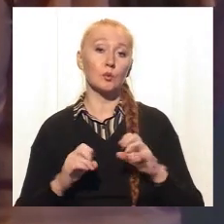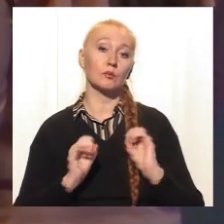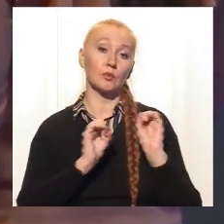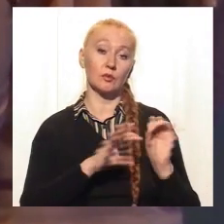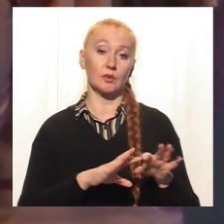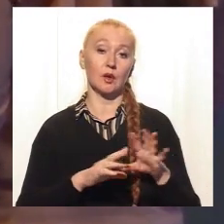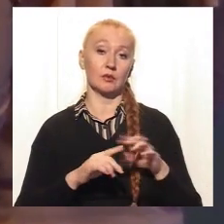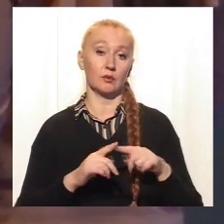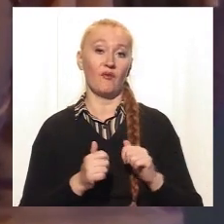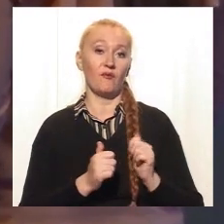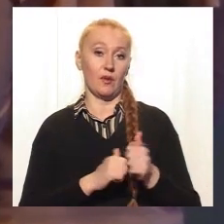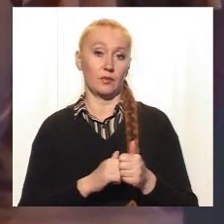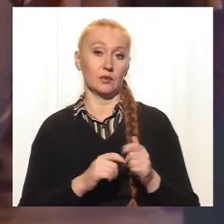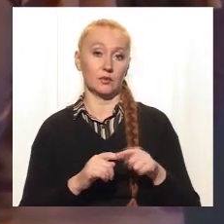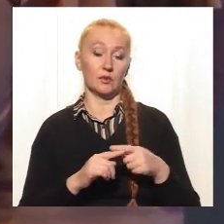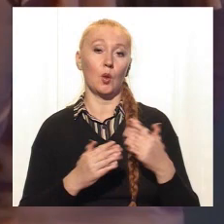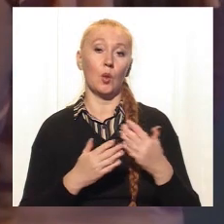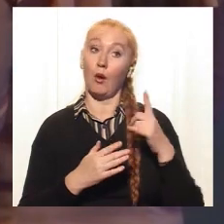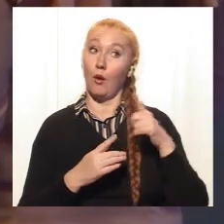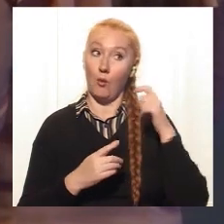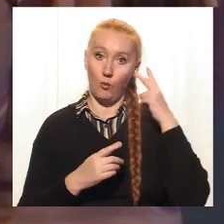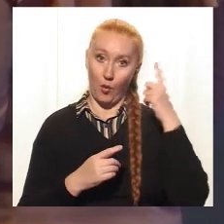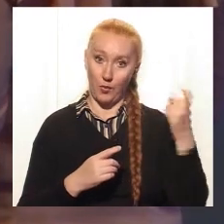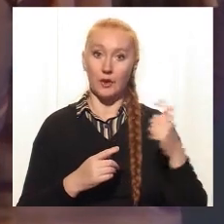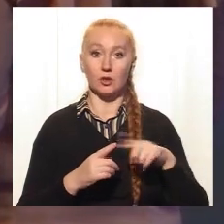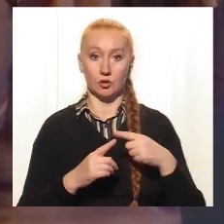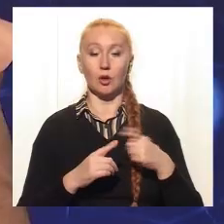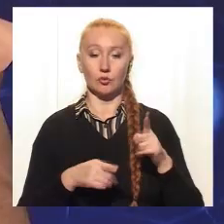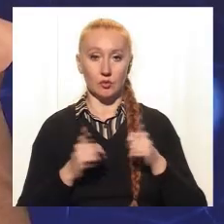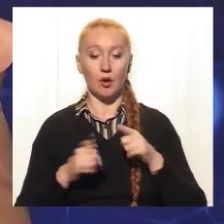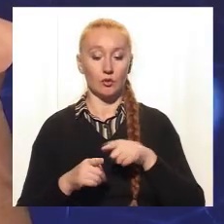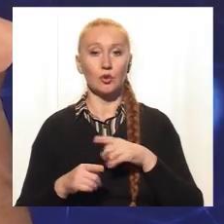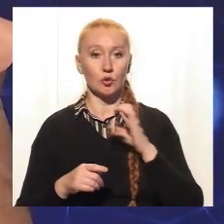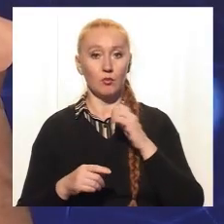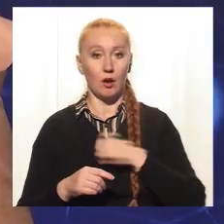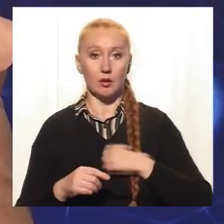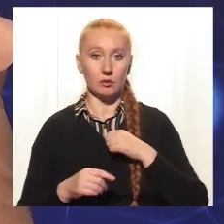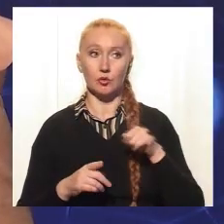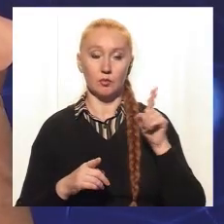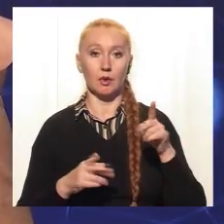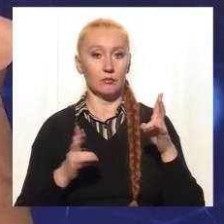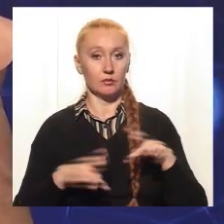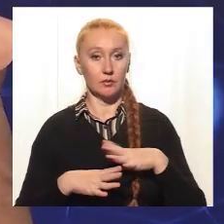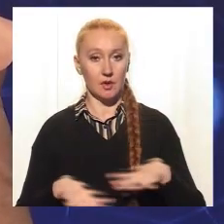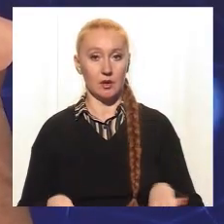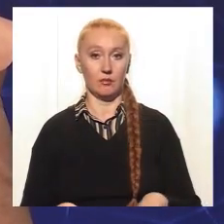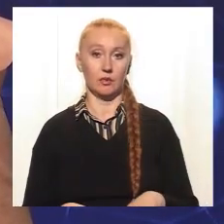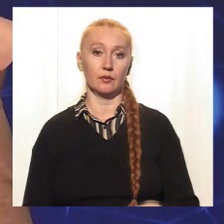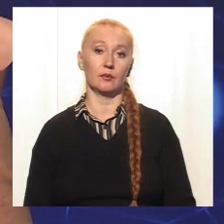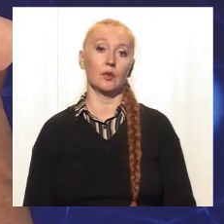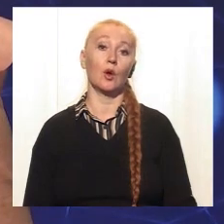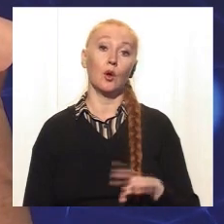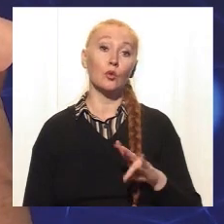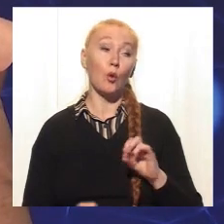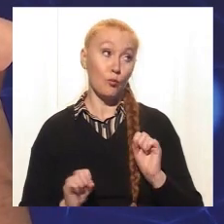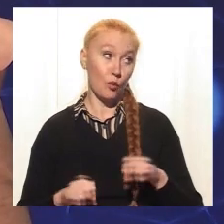чесно випереджаючи нових хозіїв про стан реальних речей, щоб не було нових жертв, звичайно. Але можна